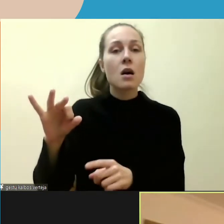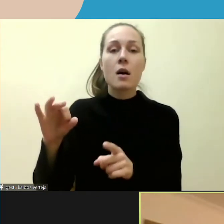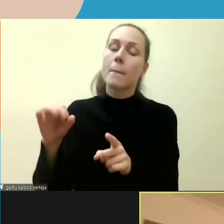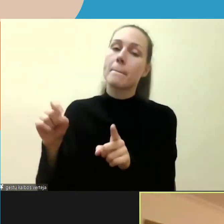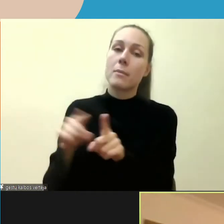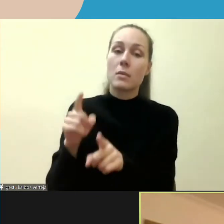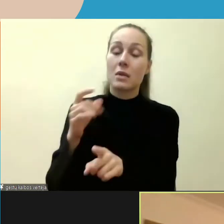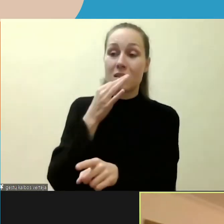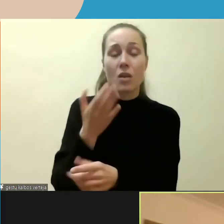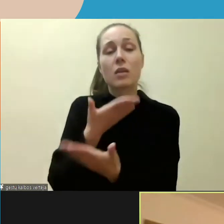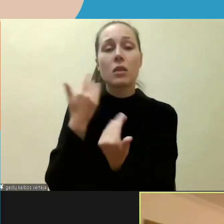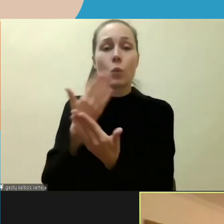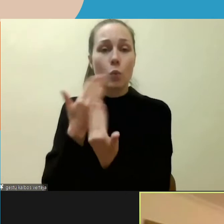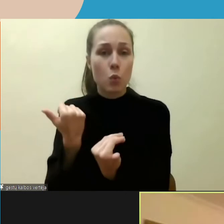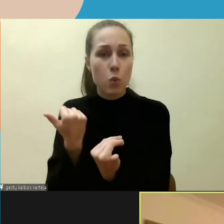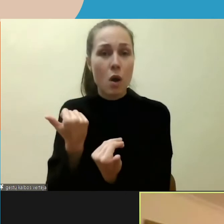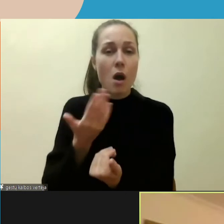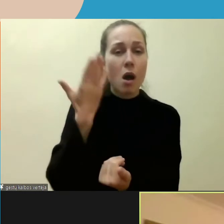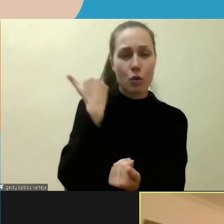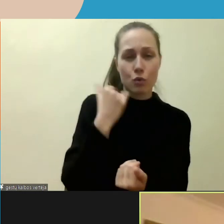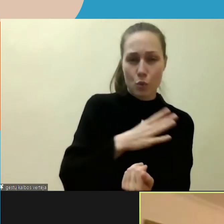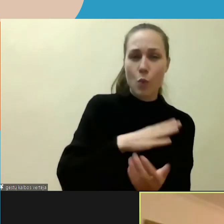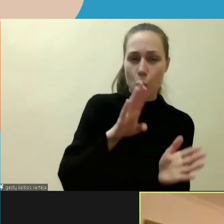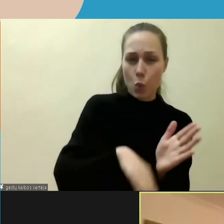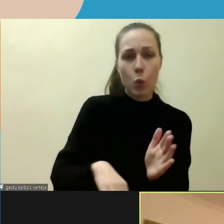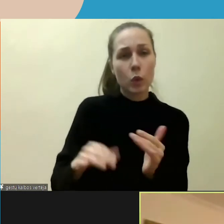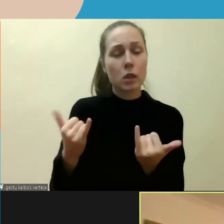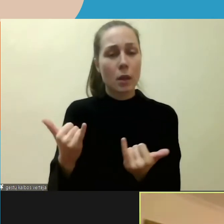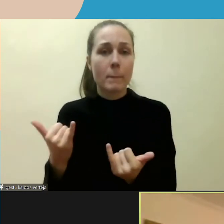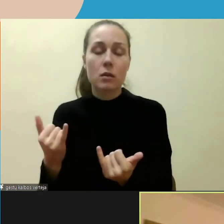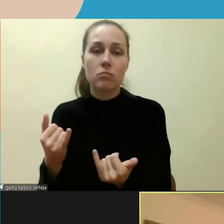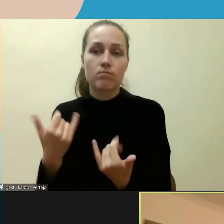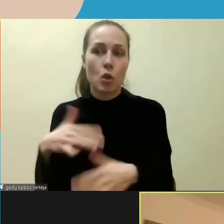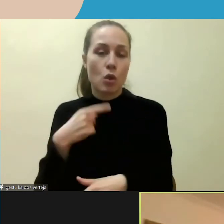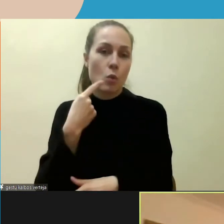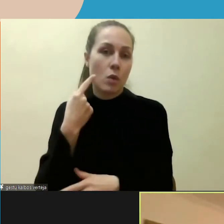Na ir tas Black Lives Matter judėjimas taip pat